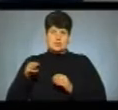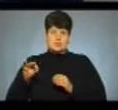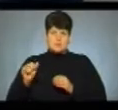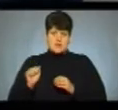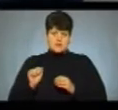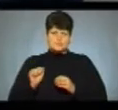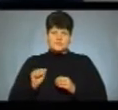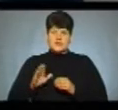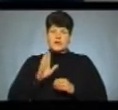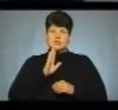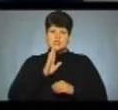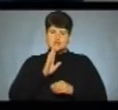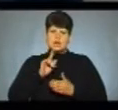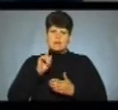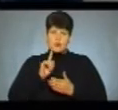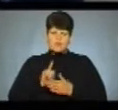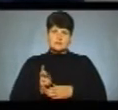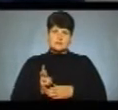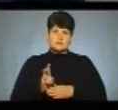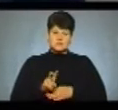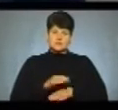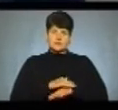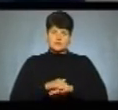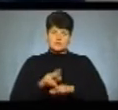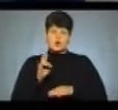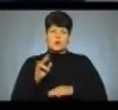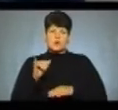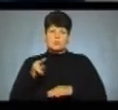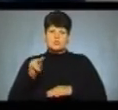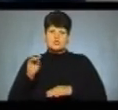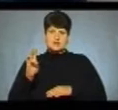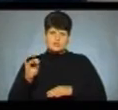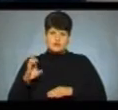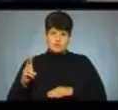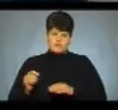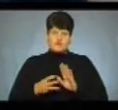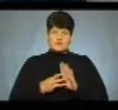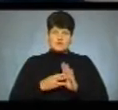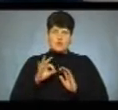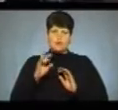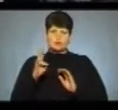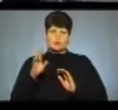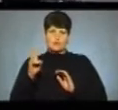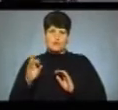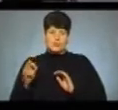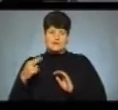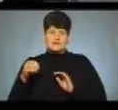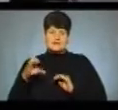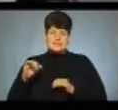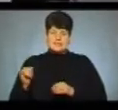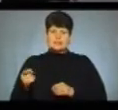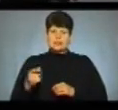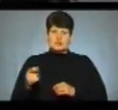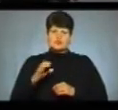Значить, жінка повинна відвідати вулицю Купчинського, 8, онкодиспансер. Тернополянка